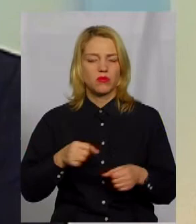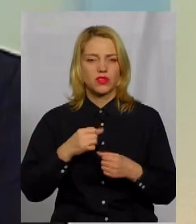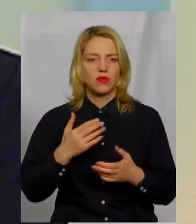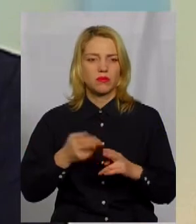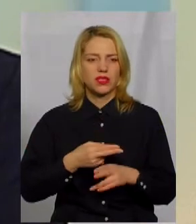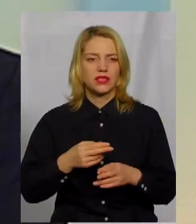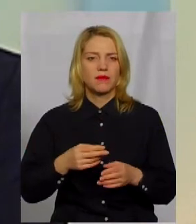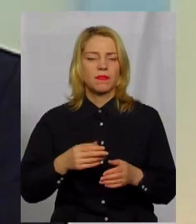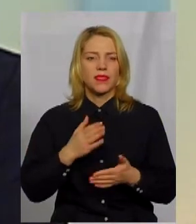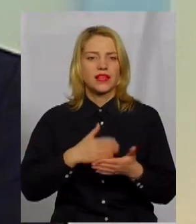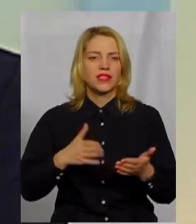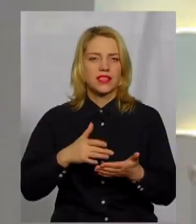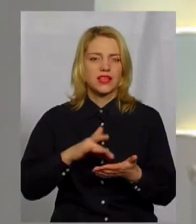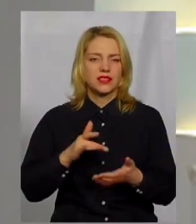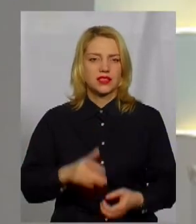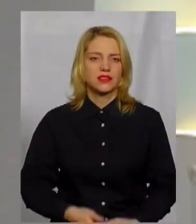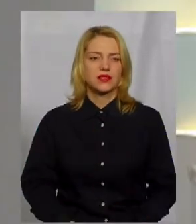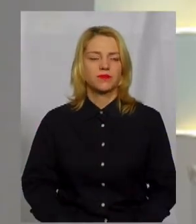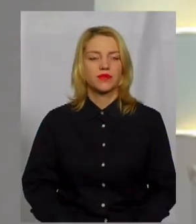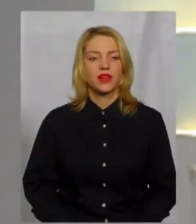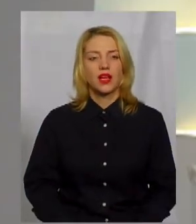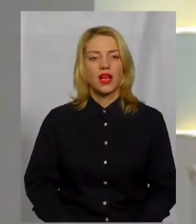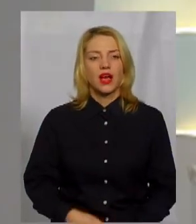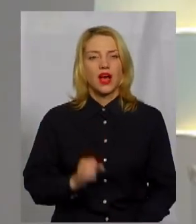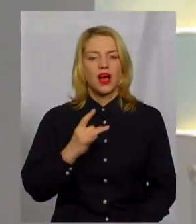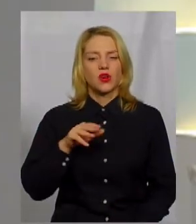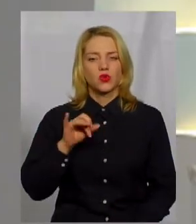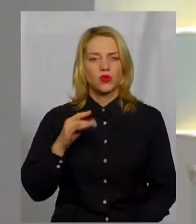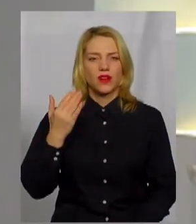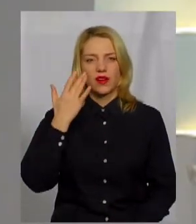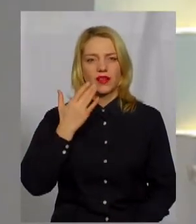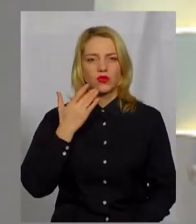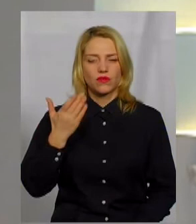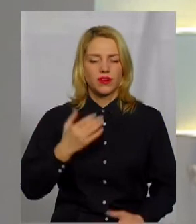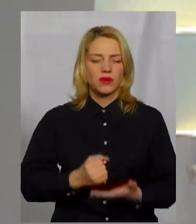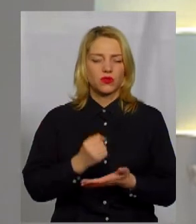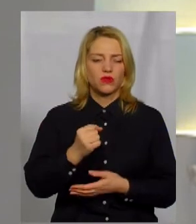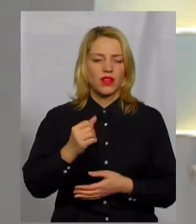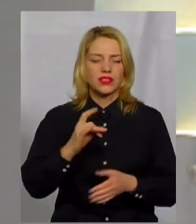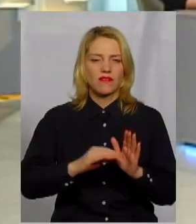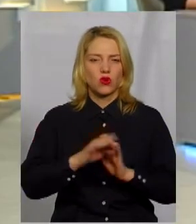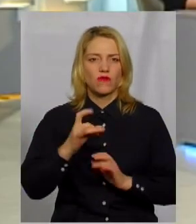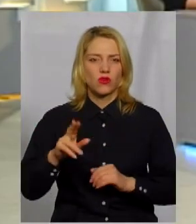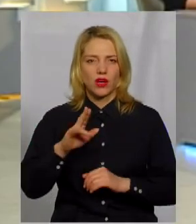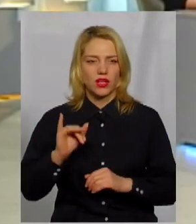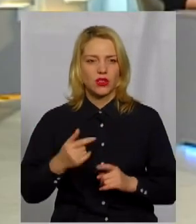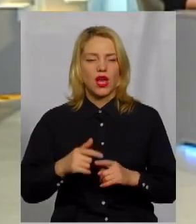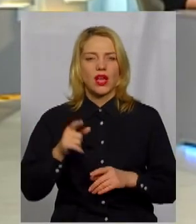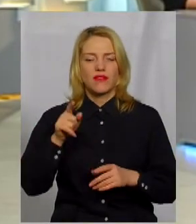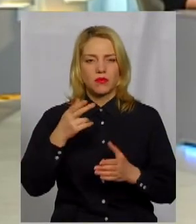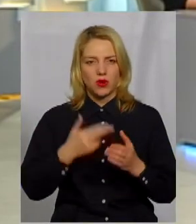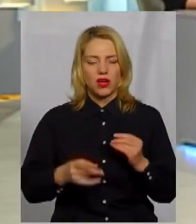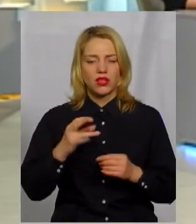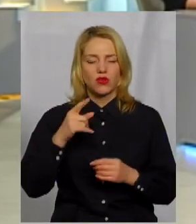централізації. Артура, влітку ви балотувалися до Верховної Ради, попри те, що програли, от у своєму пості написали, що багато чого зрозуміли і